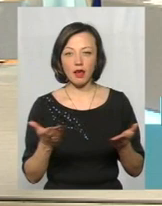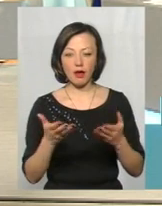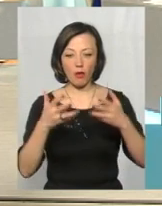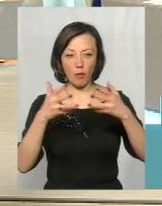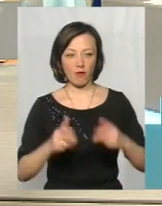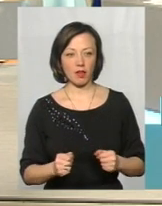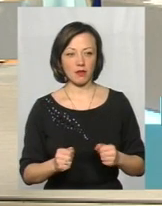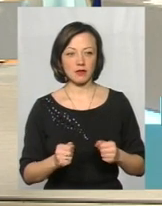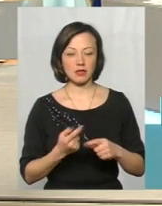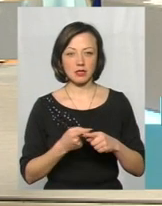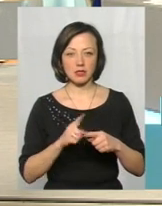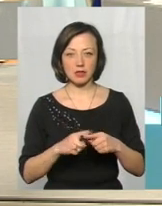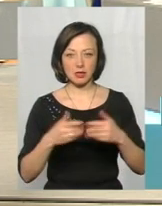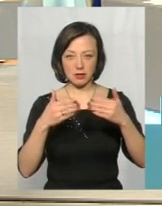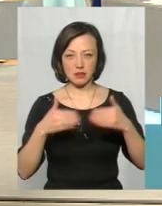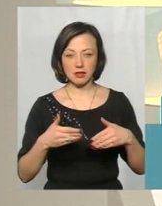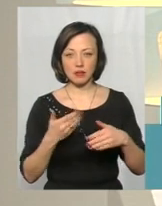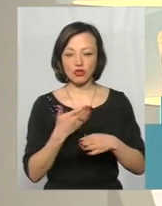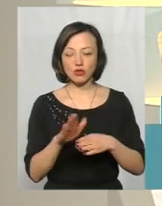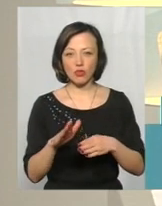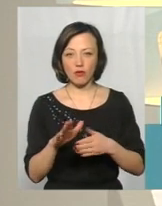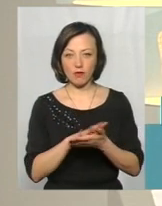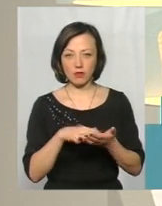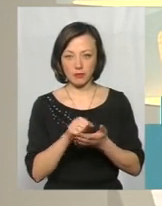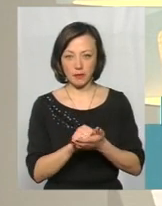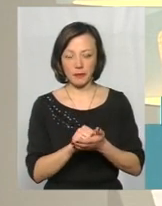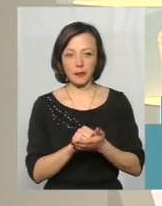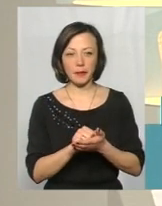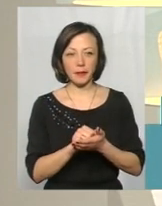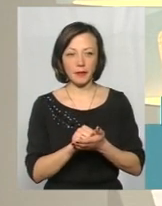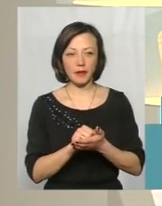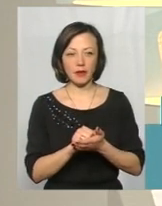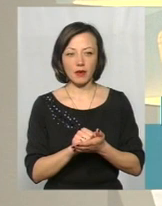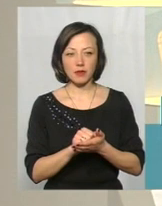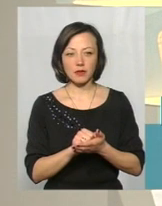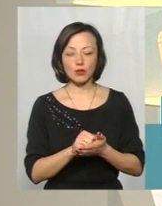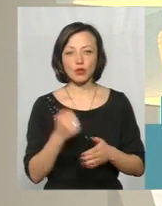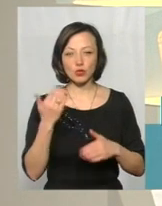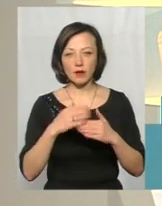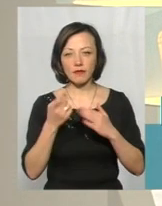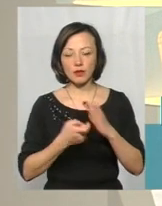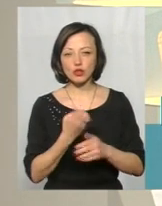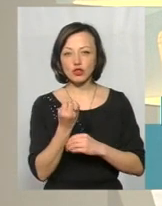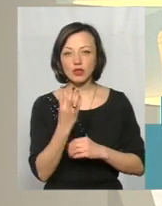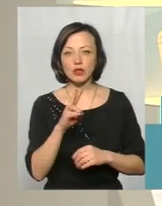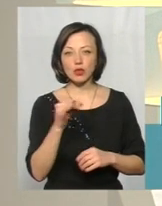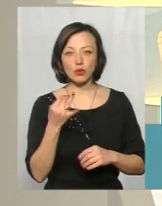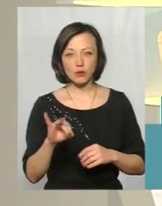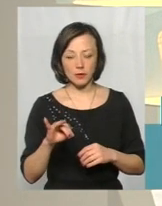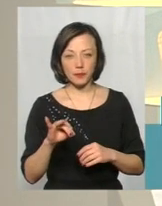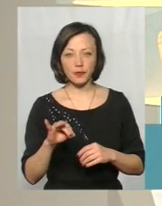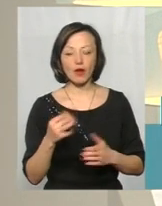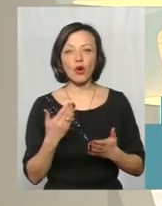відбувся оцей частковий вивел муру, про який вже відомо, він стався 14 лютого.